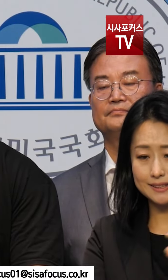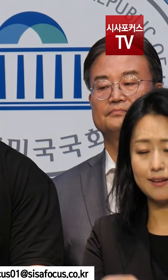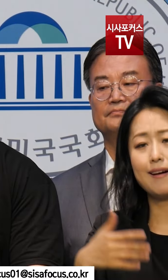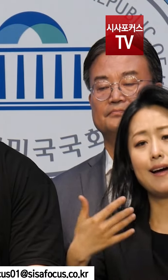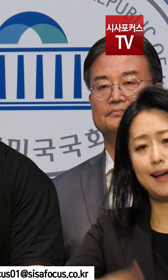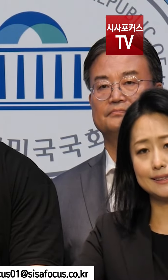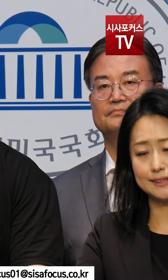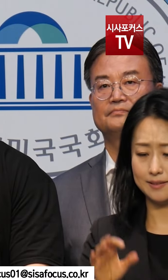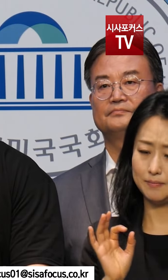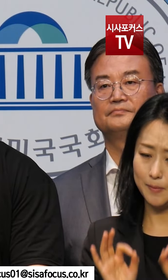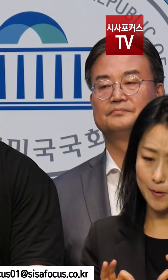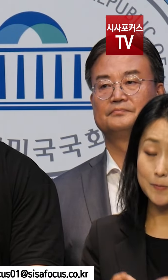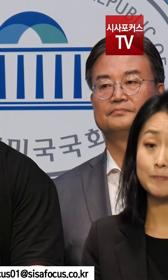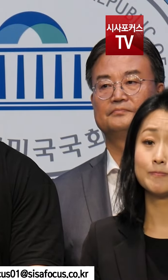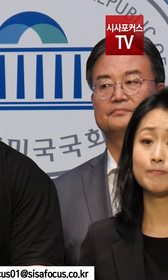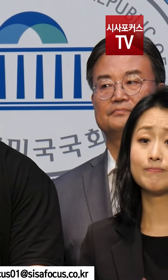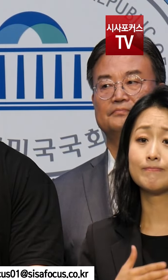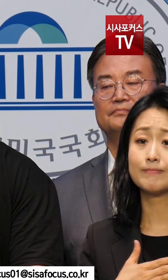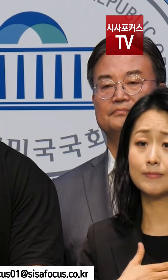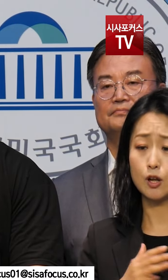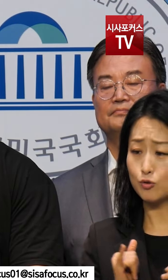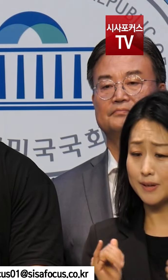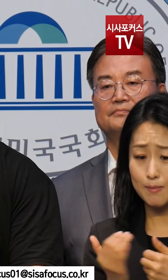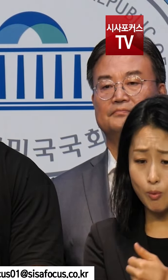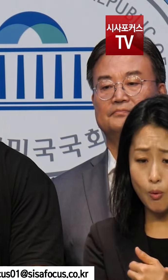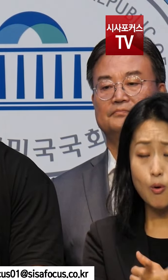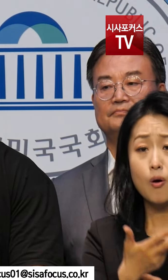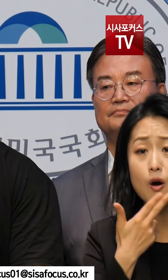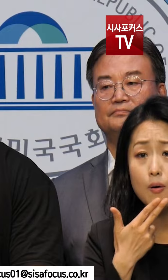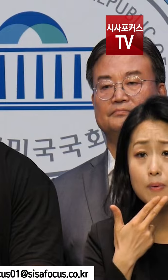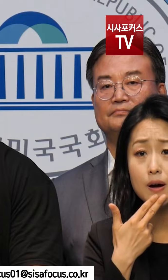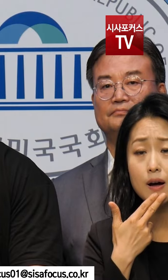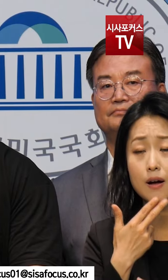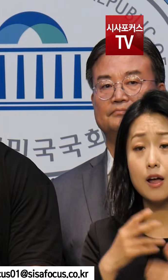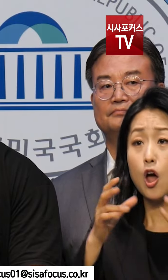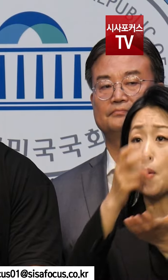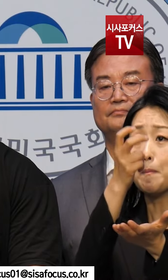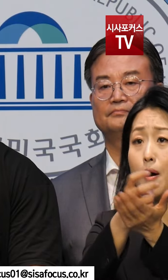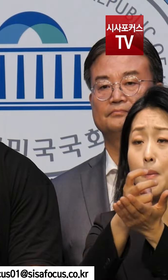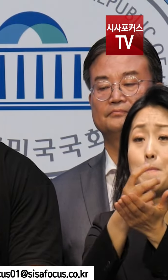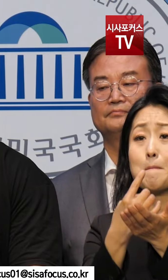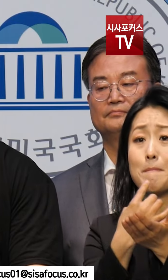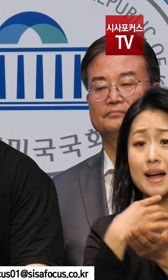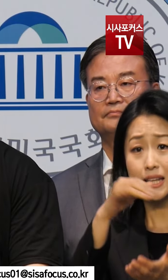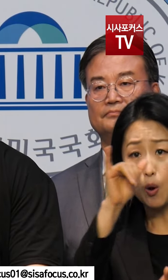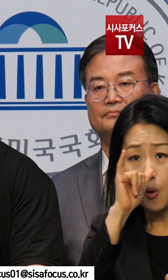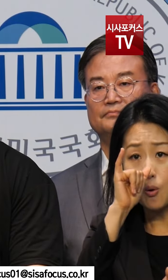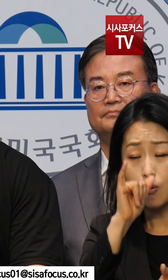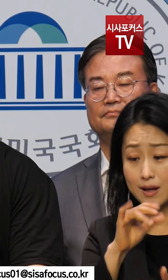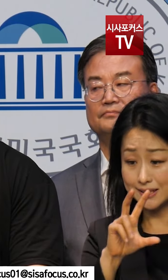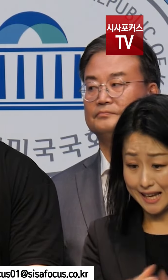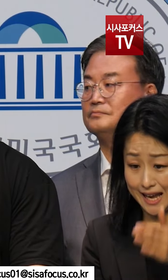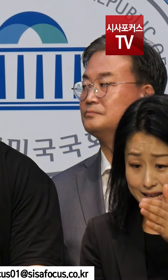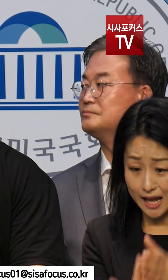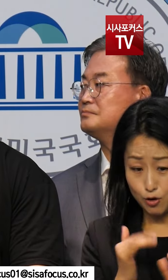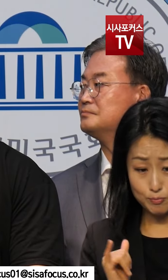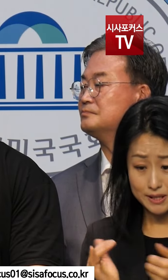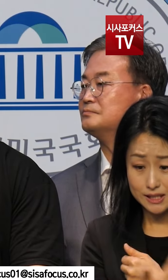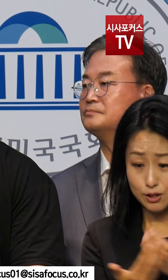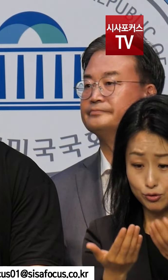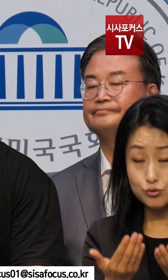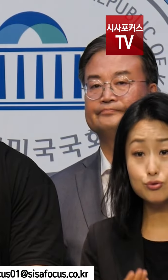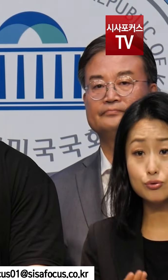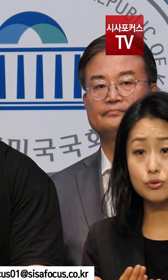있는 현실은 국민의 안전에 대한 국가의 책임은 오로지 헌법 조문에만 존재하고 재난으로부터 국민을